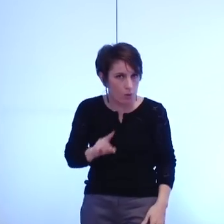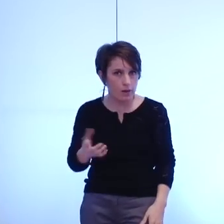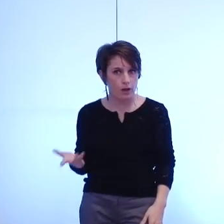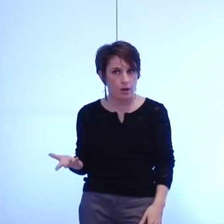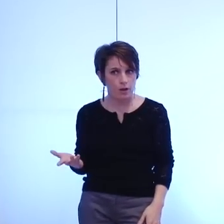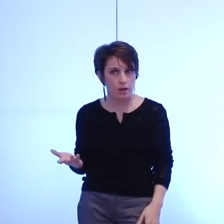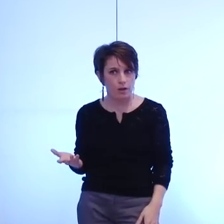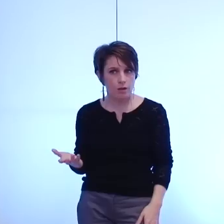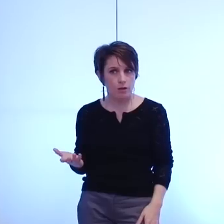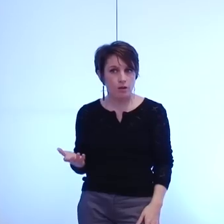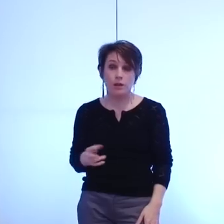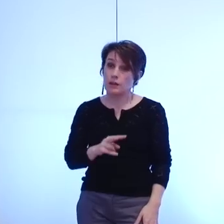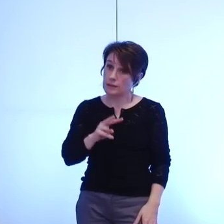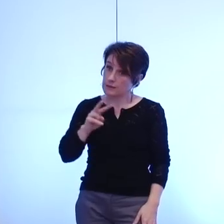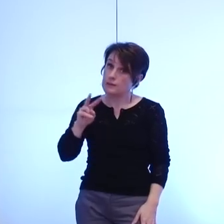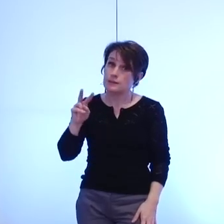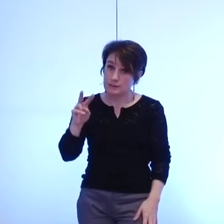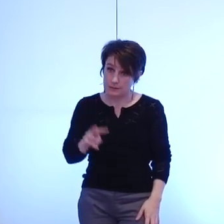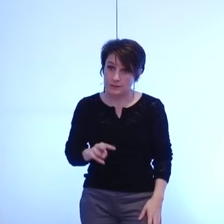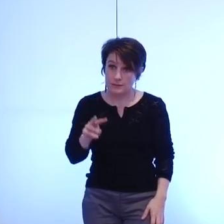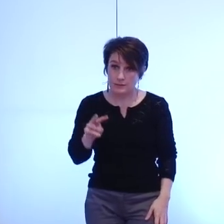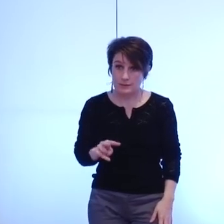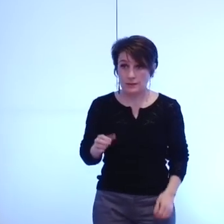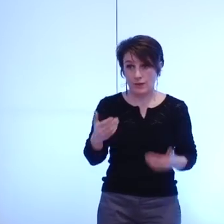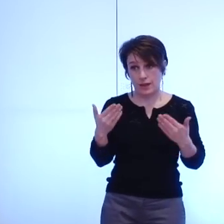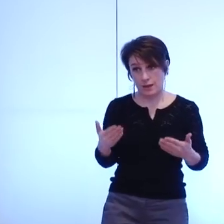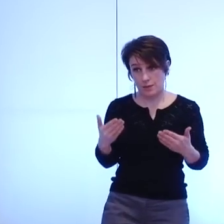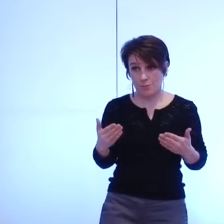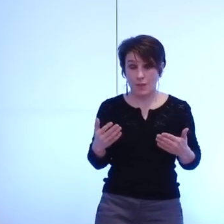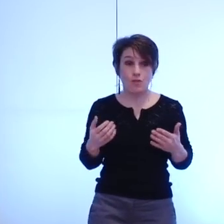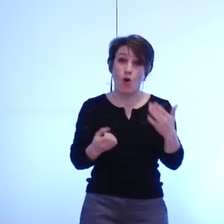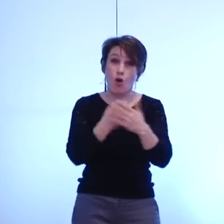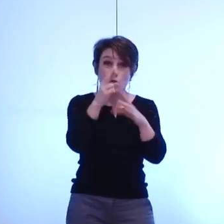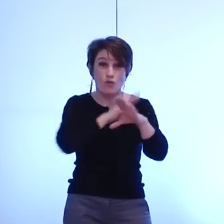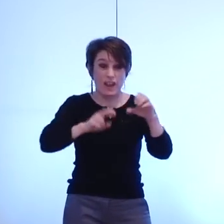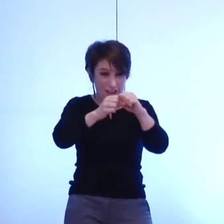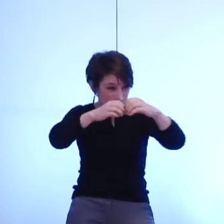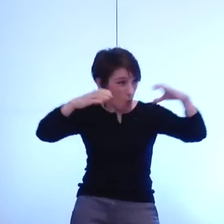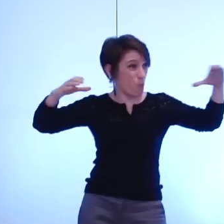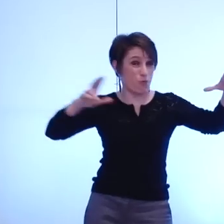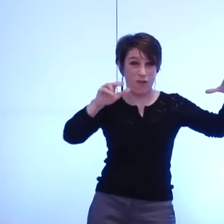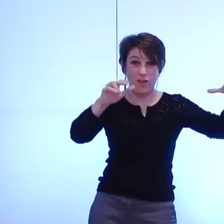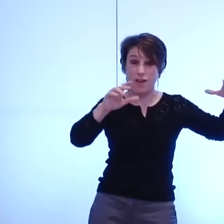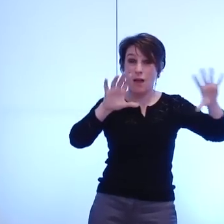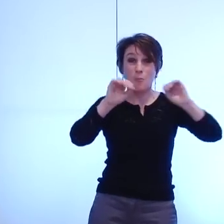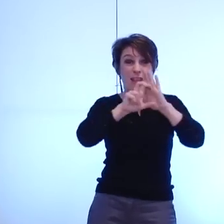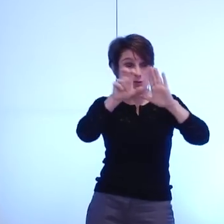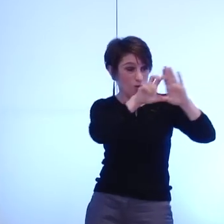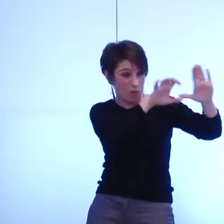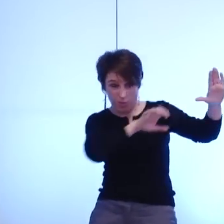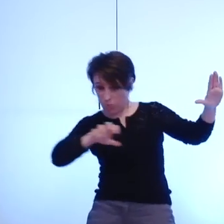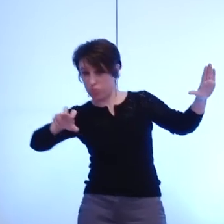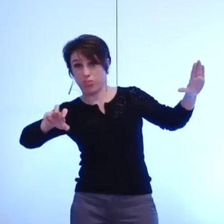relativement excentré maintenant encore plus avec cette nouvelle région et enclavée de notre ville sa difficulté dans